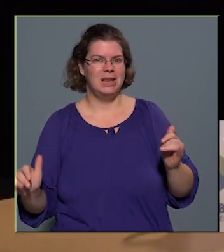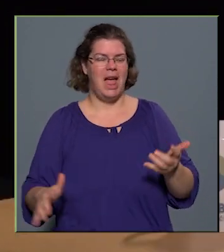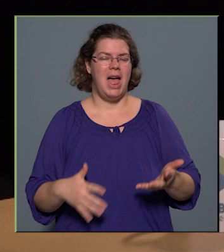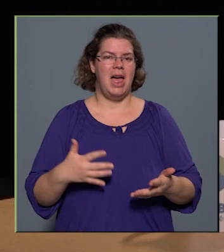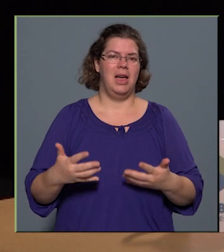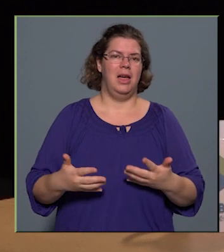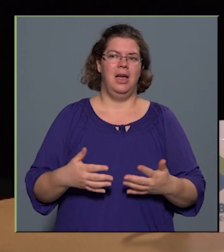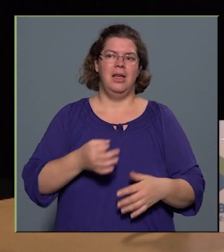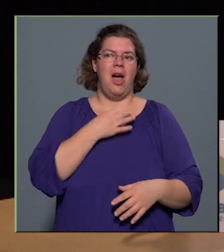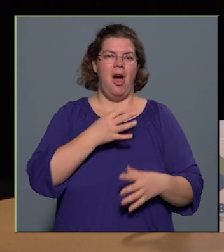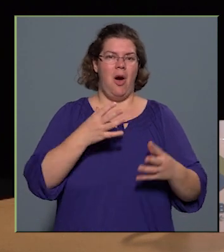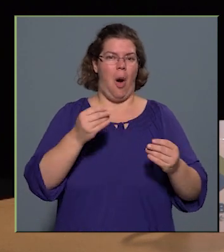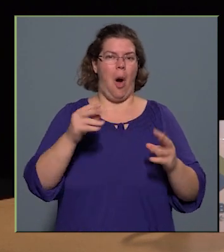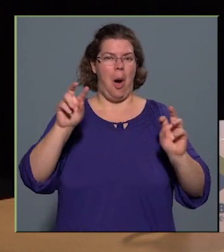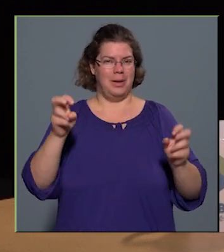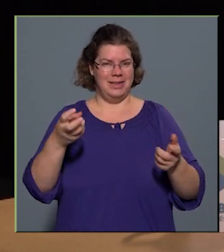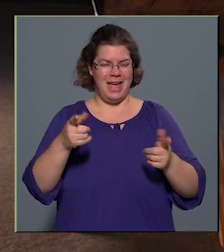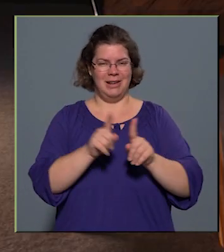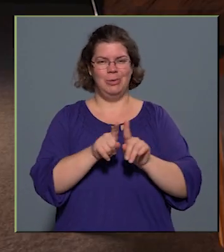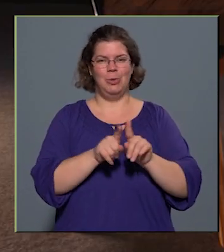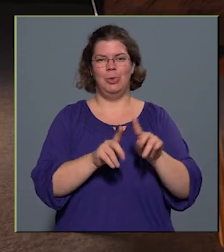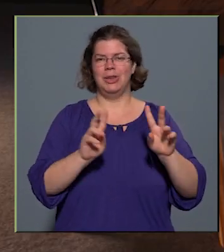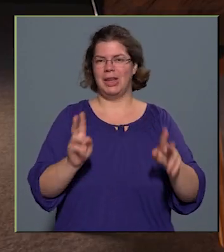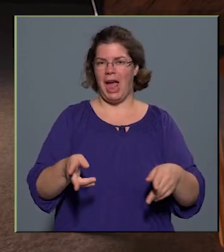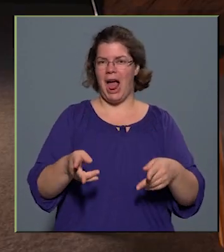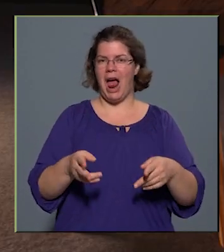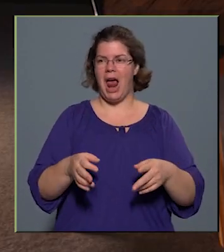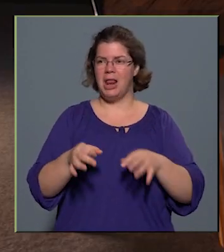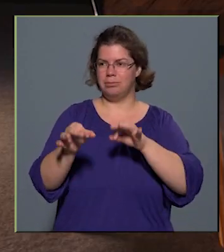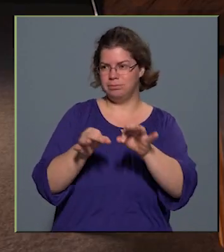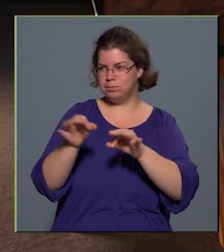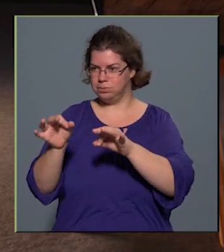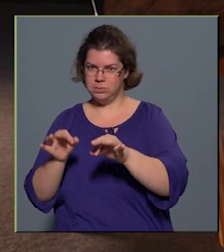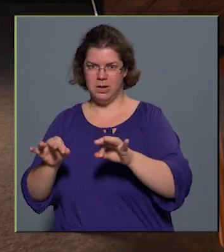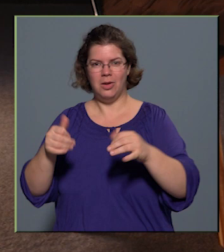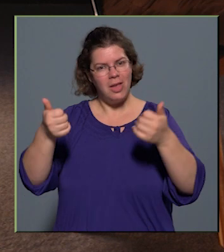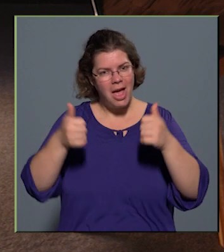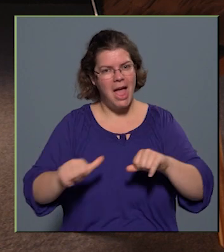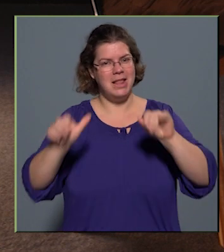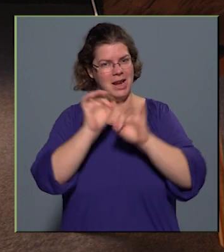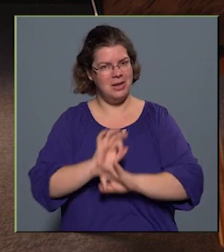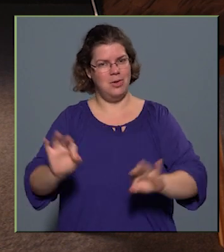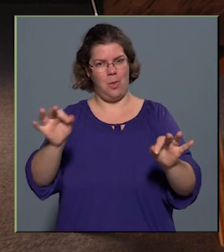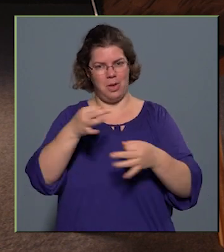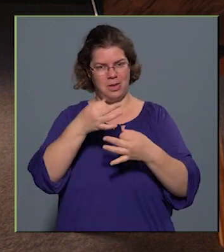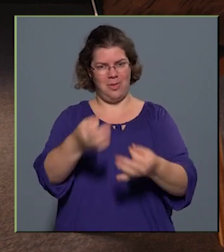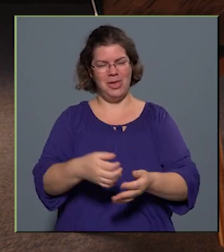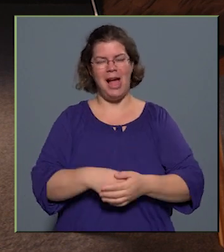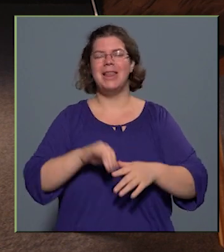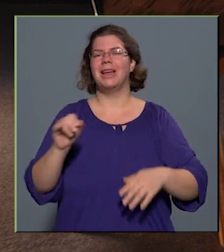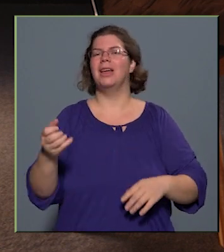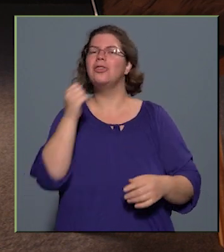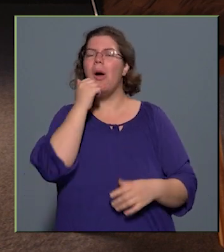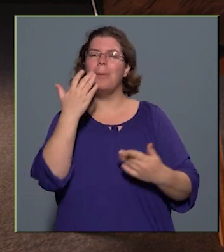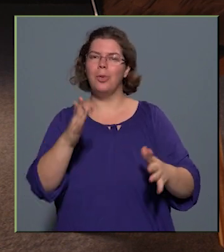hangszert úgy kell kondicionálni, hogy egyszerre jól szóljanak, és a mű